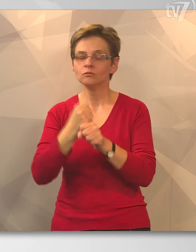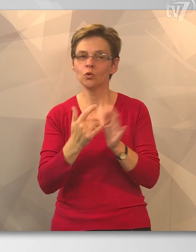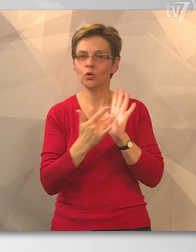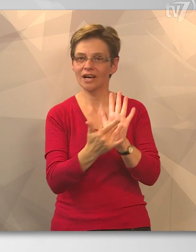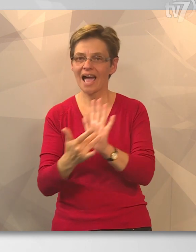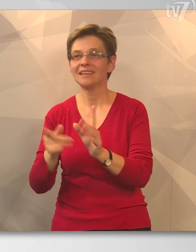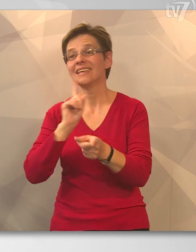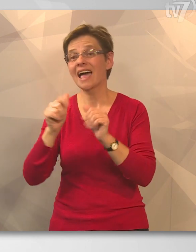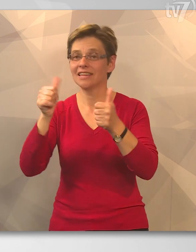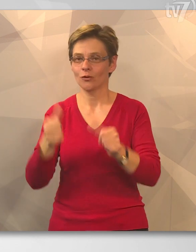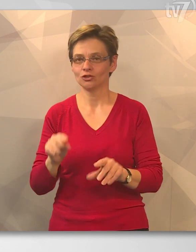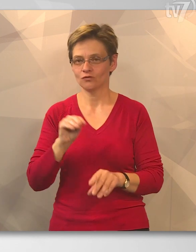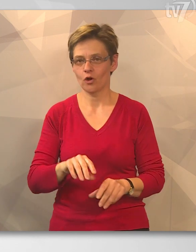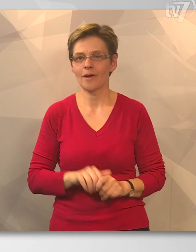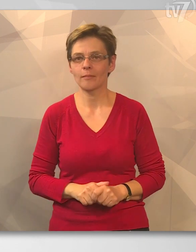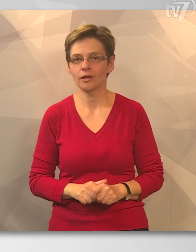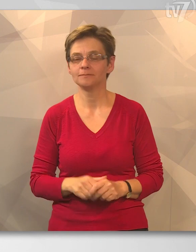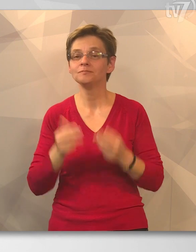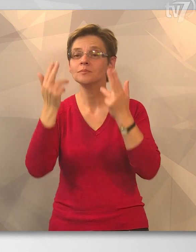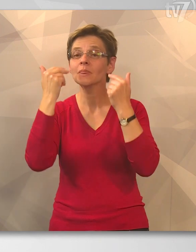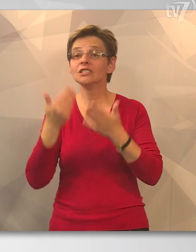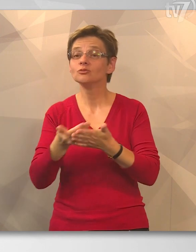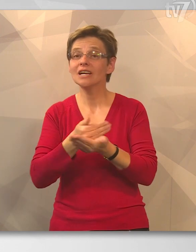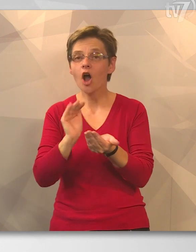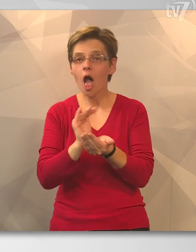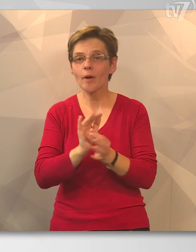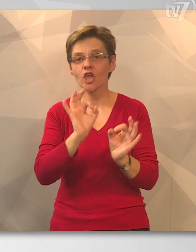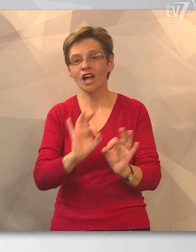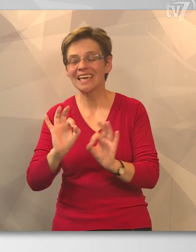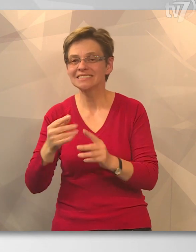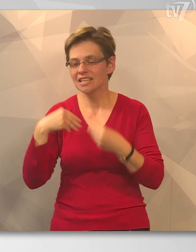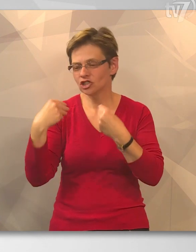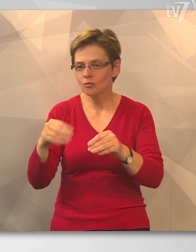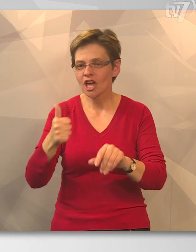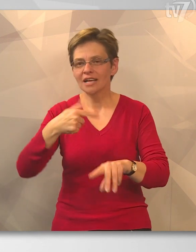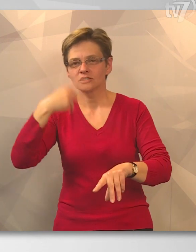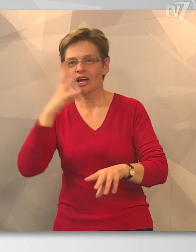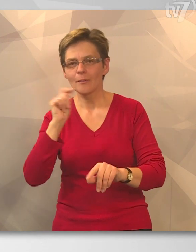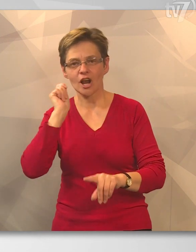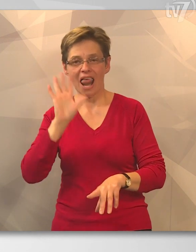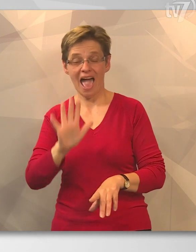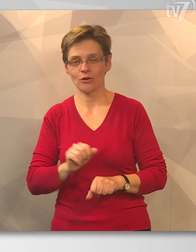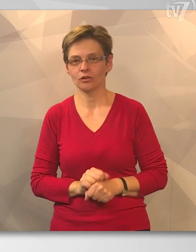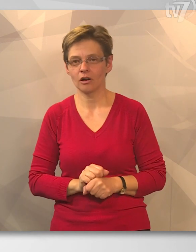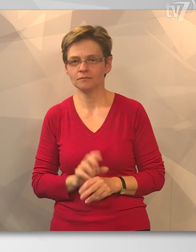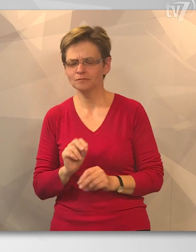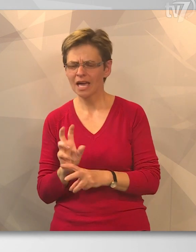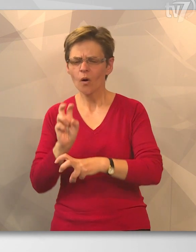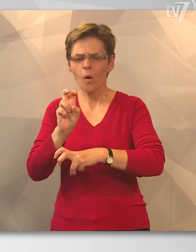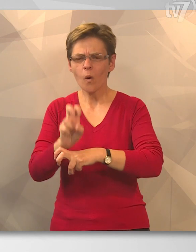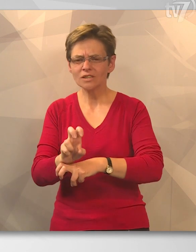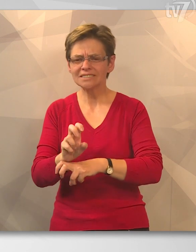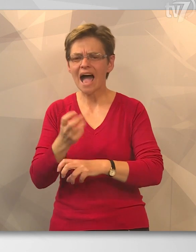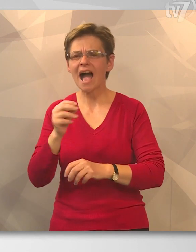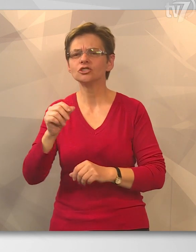munkásságát játékos formában. A smink alapanyagok készítését magyarázza egy szakember a lányoknak. Hozzá